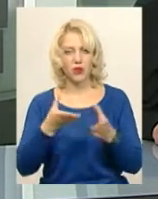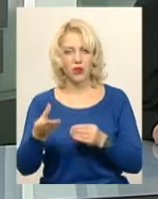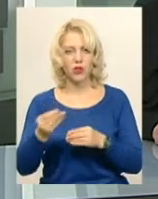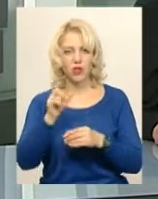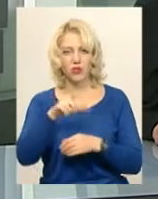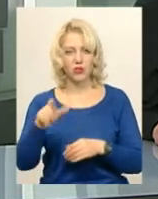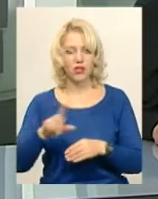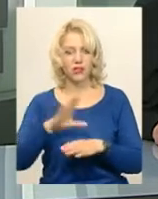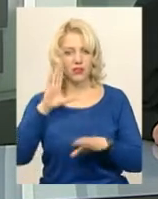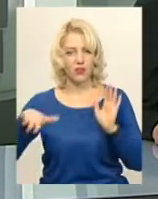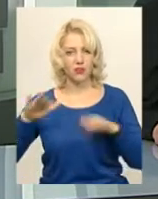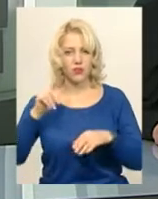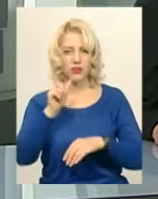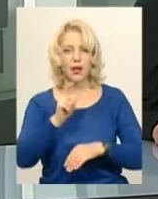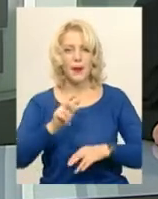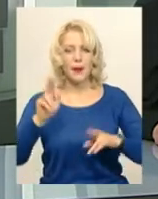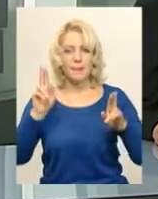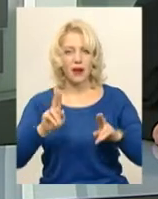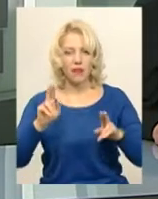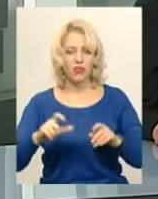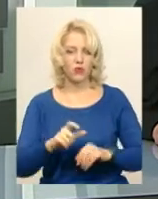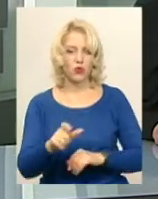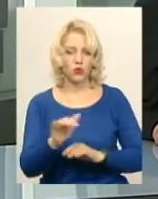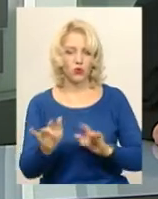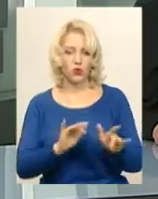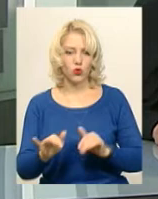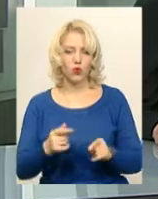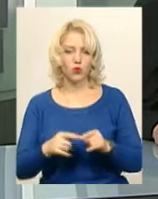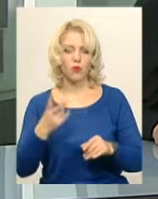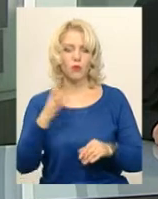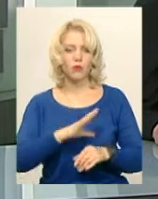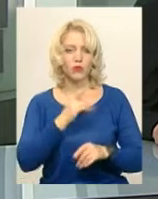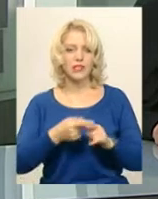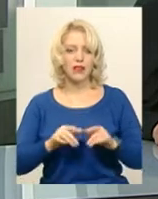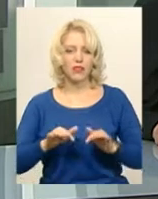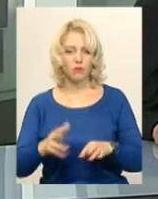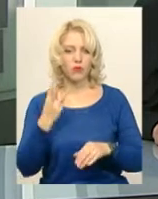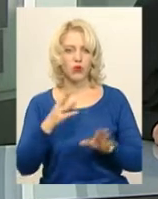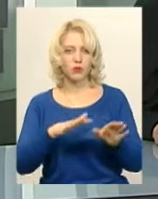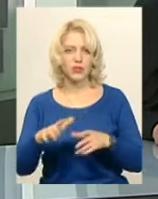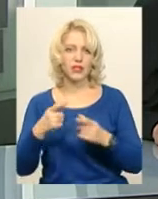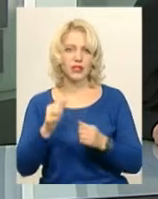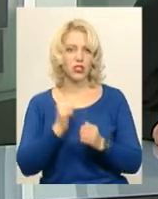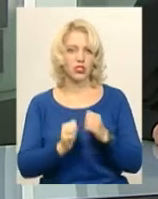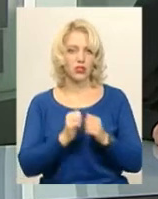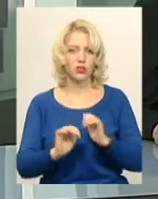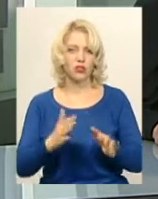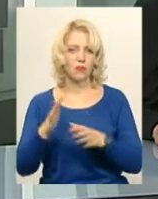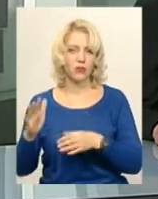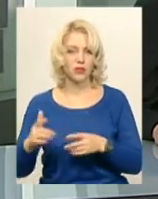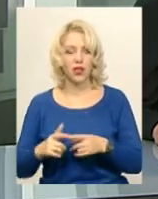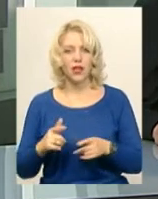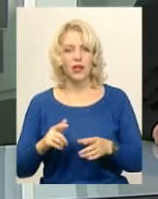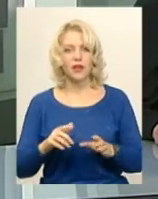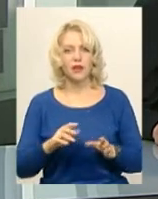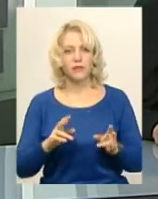нехтувати правила дорожнього руху. Відбувся флешмоб у трьох локаціях, де найчастіше трапляються дорожньо-транспортні пригоди. Подробиці